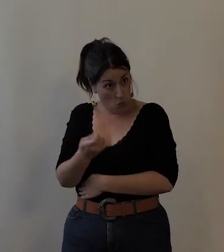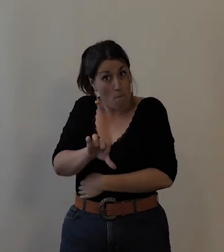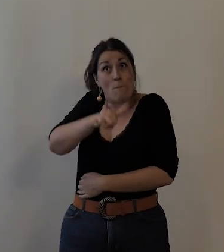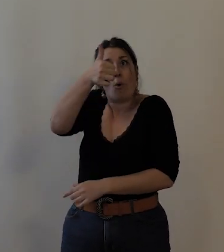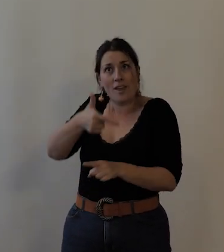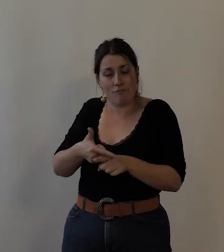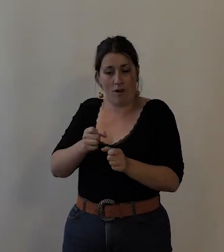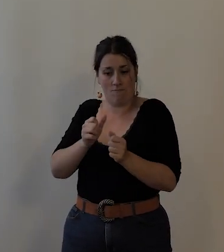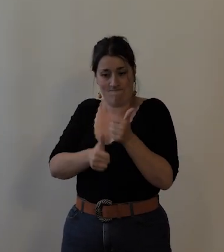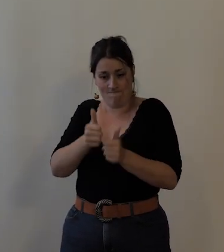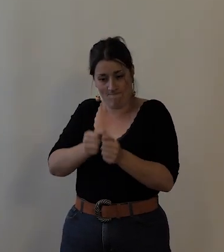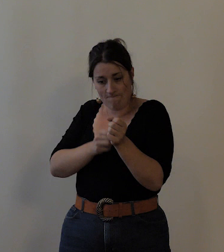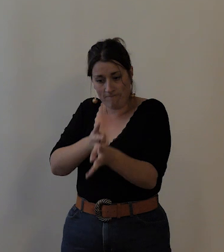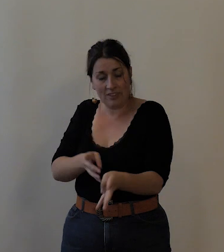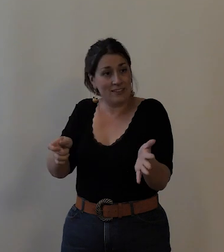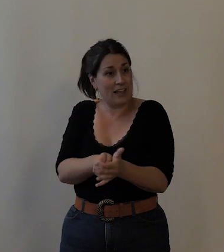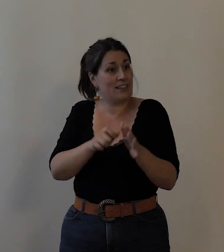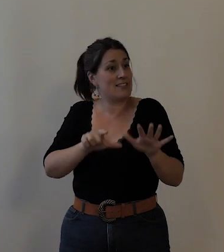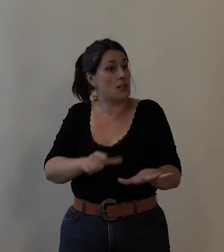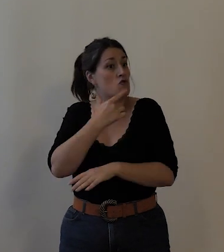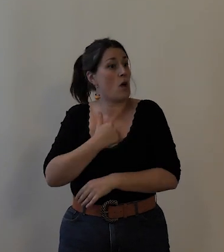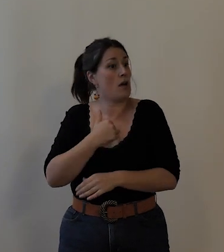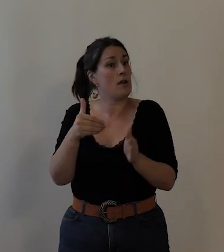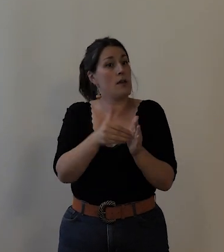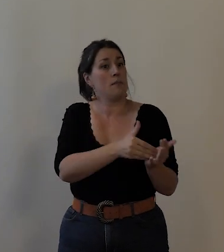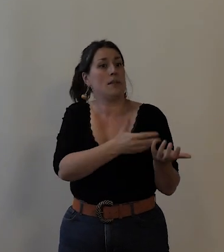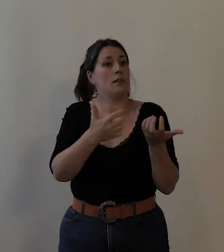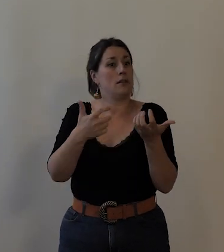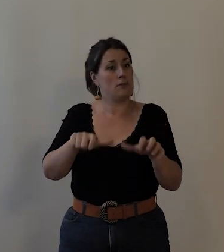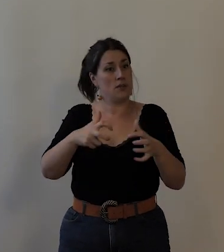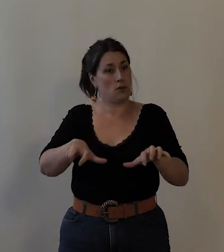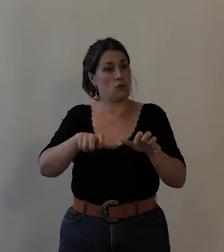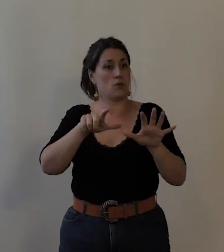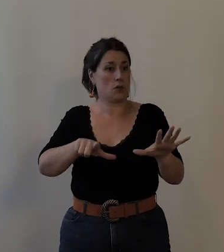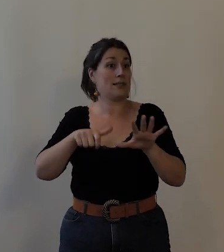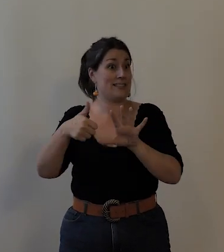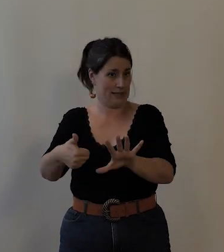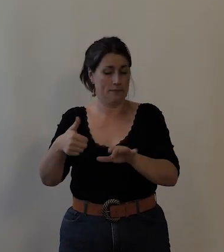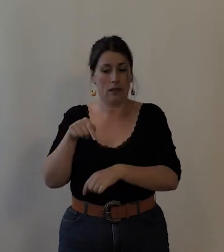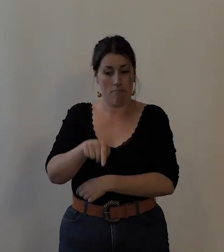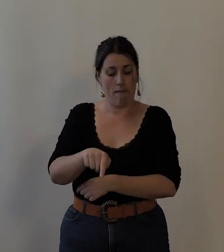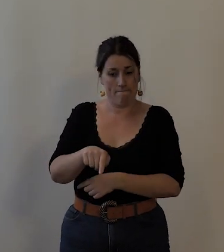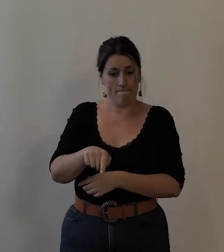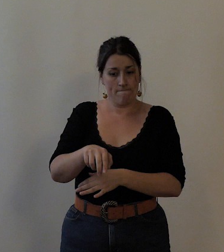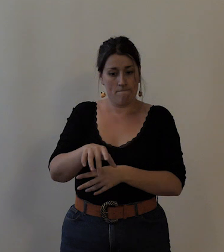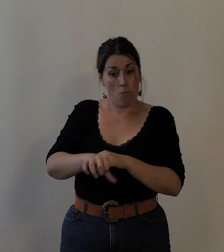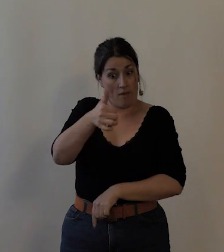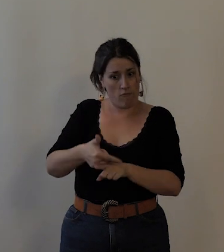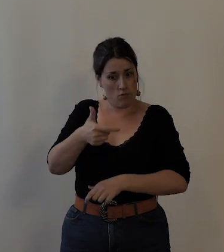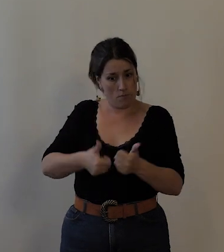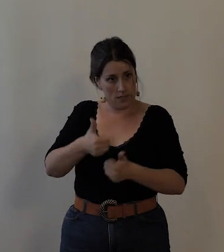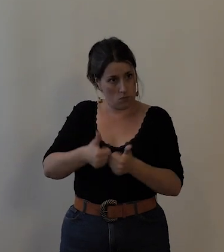a lieu le 7 juin 1876, et vous avez ici l'annonce de cette